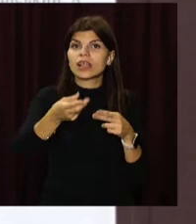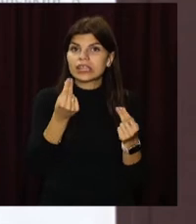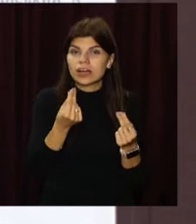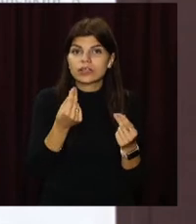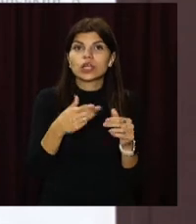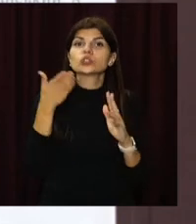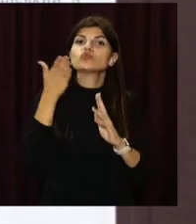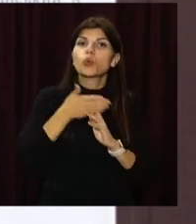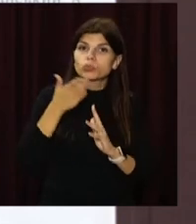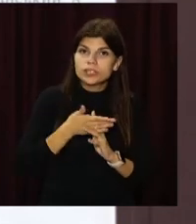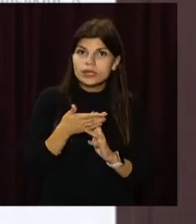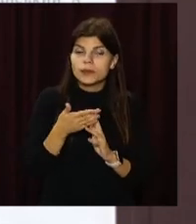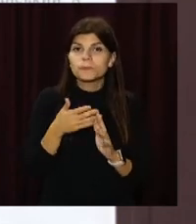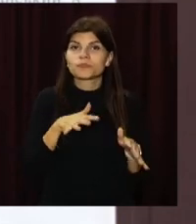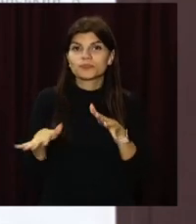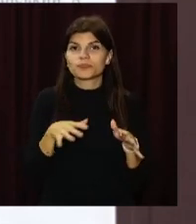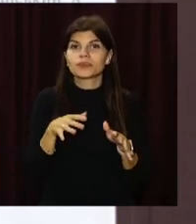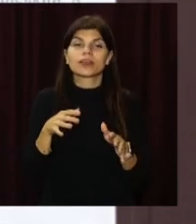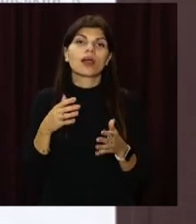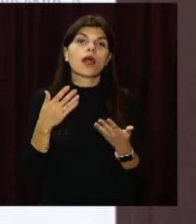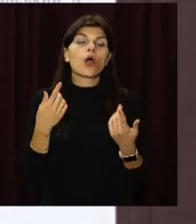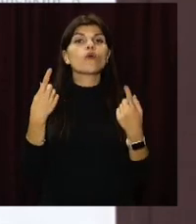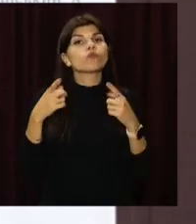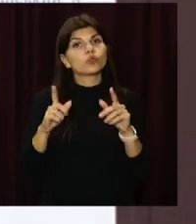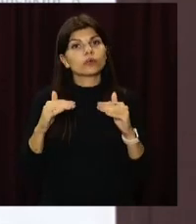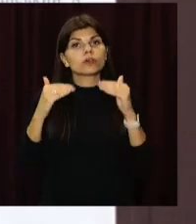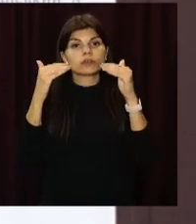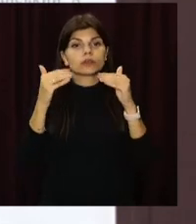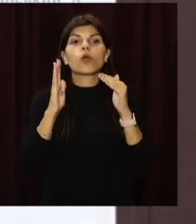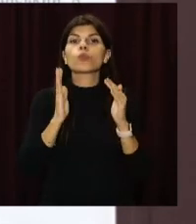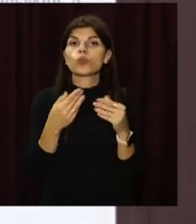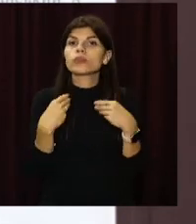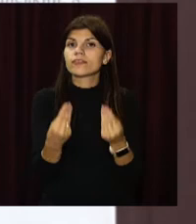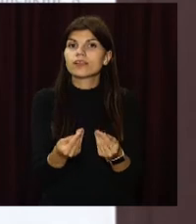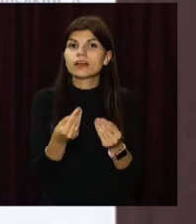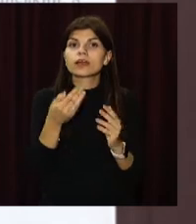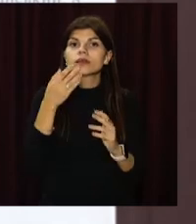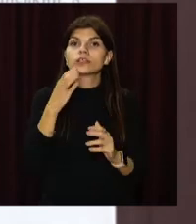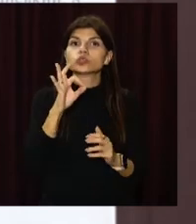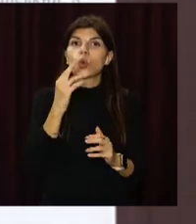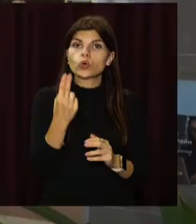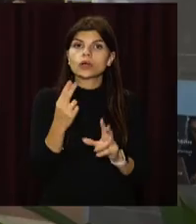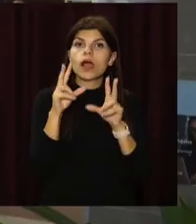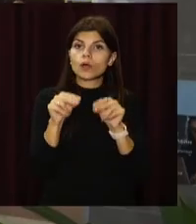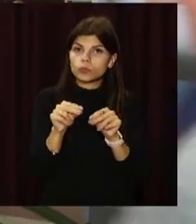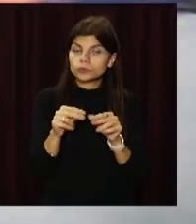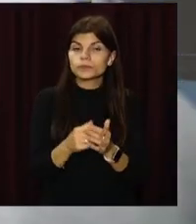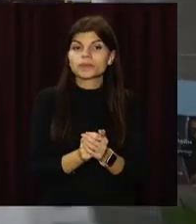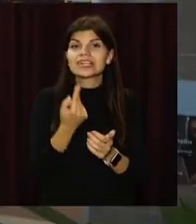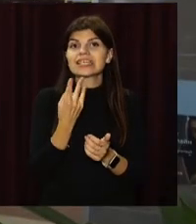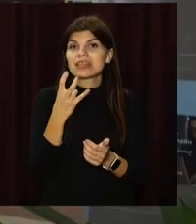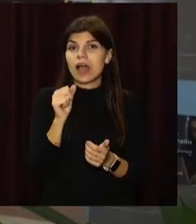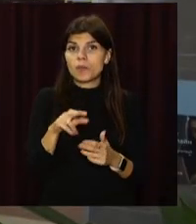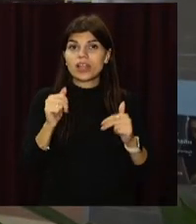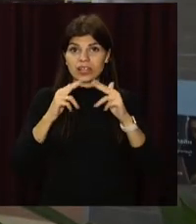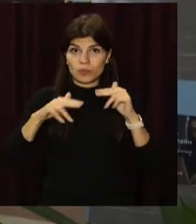також субсидів. В іншому у нас будуть надаватися пільги та соціальні гарантії. Мережа ЦНАПів на